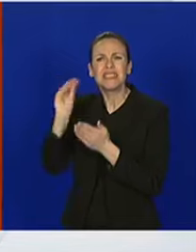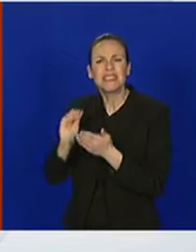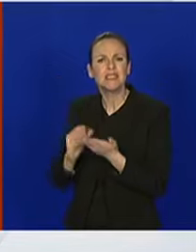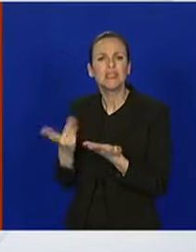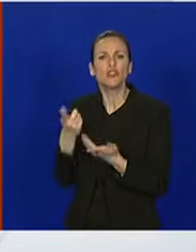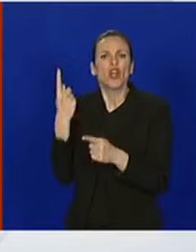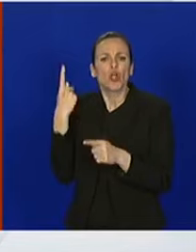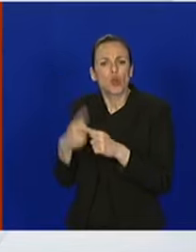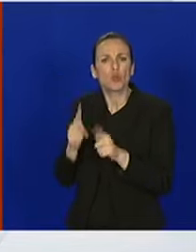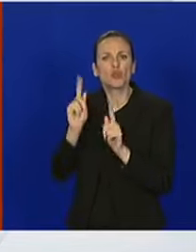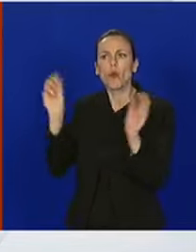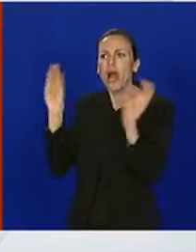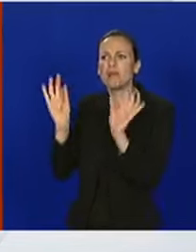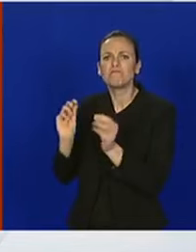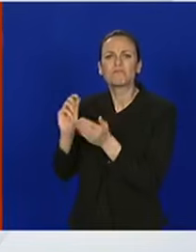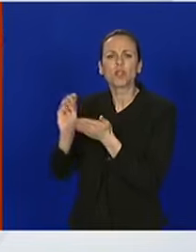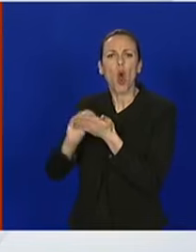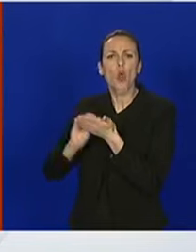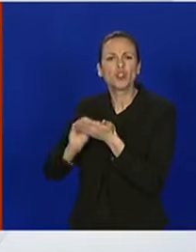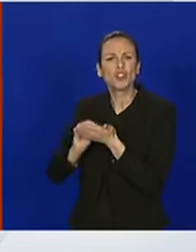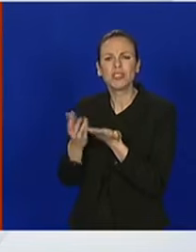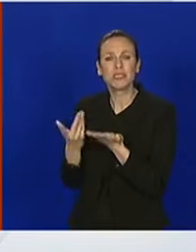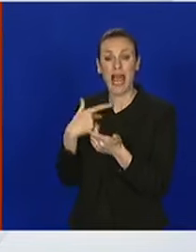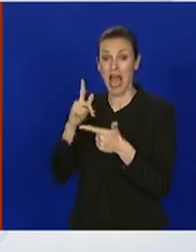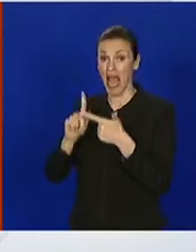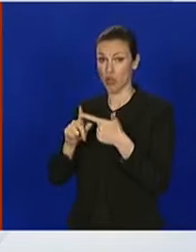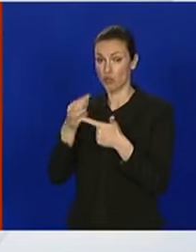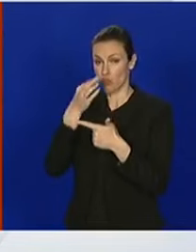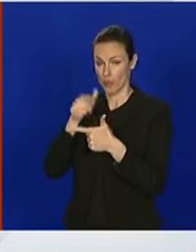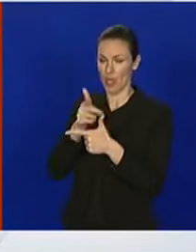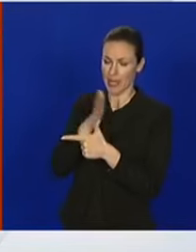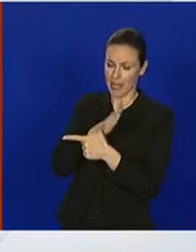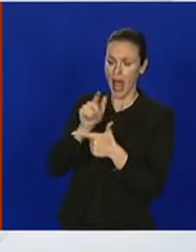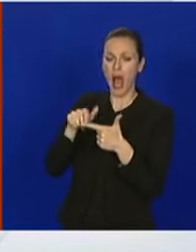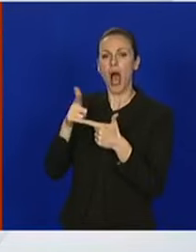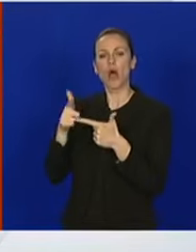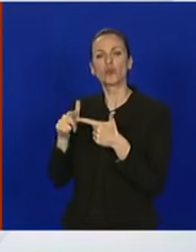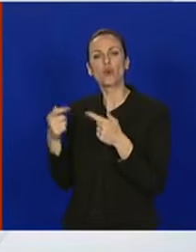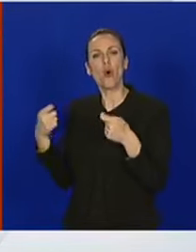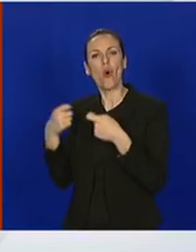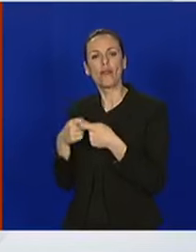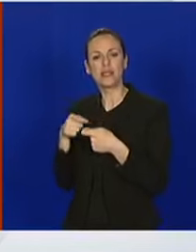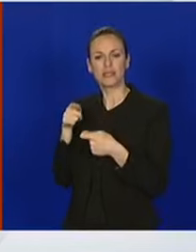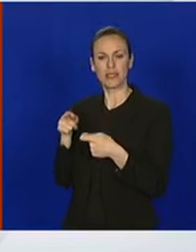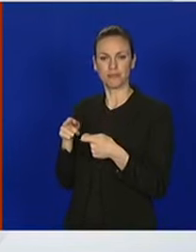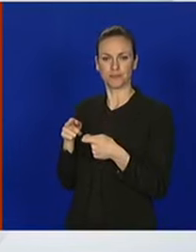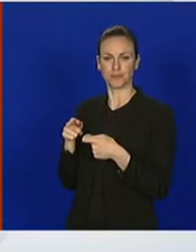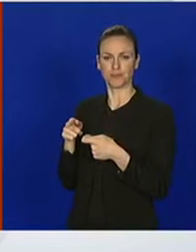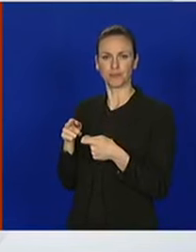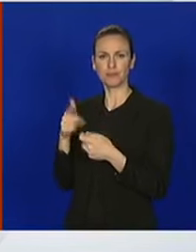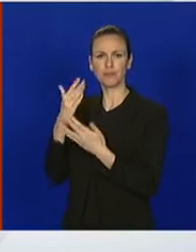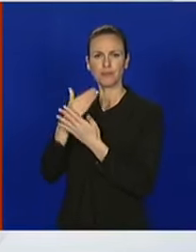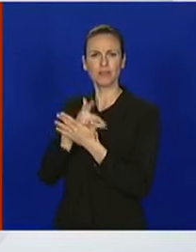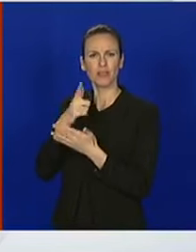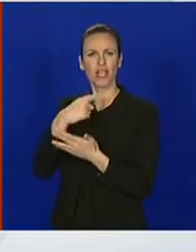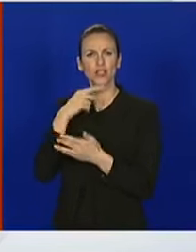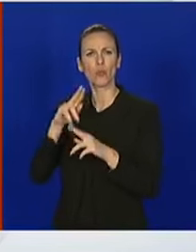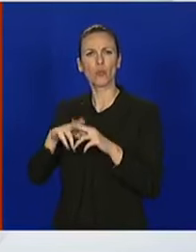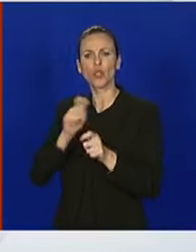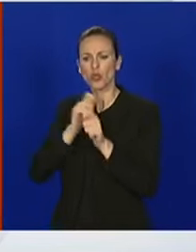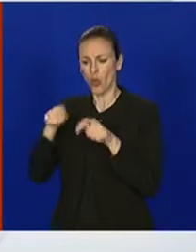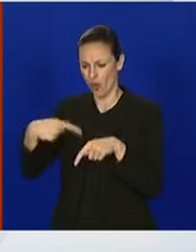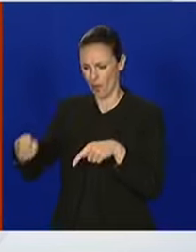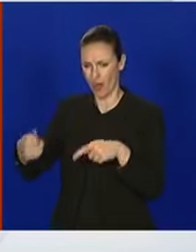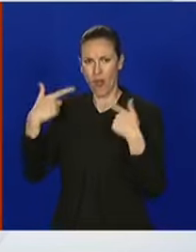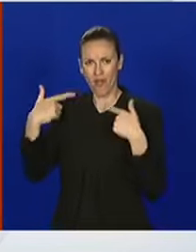što se točno dezinficira. I moje drugo pitanje, vezano uz mjere na kojima ste rekli da ćete raditi preko